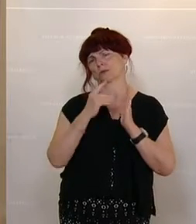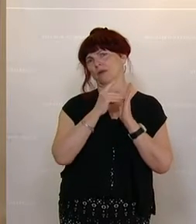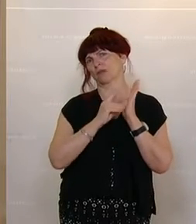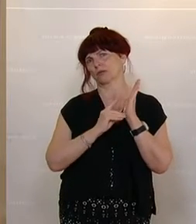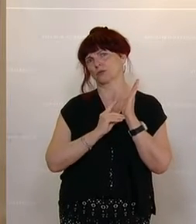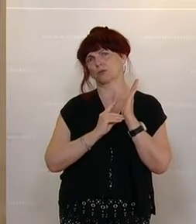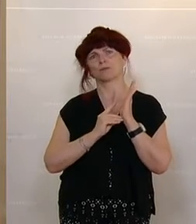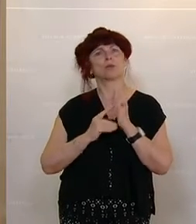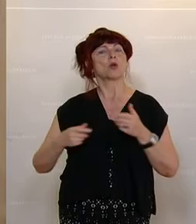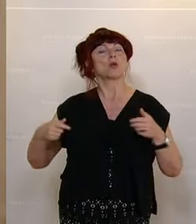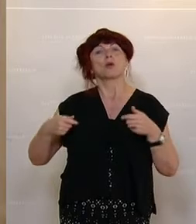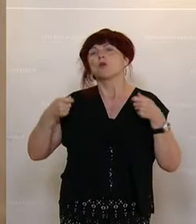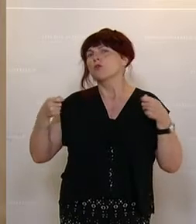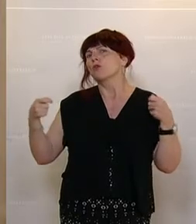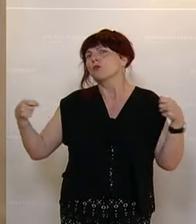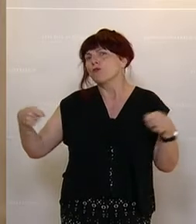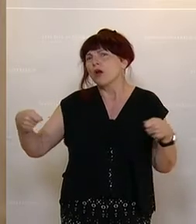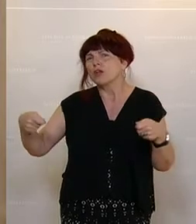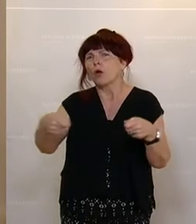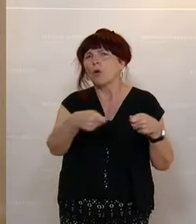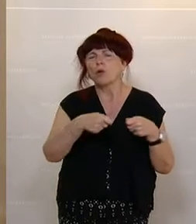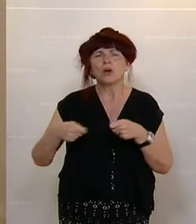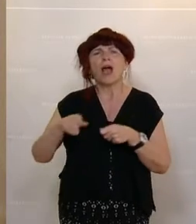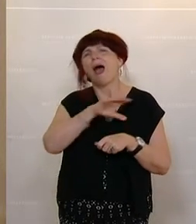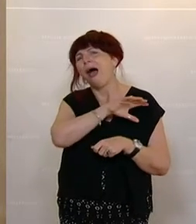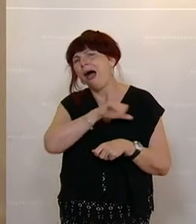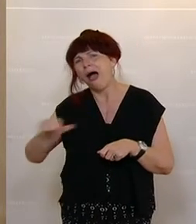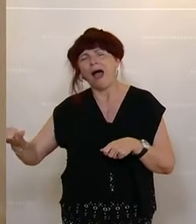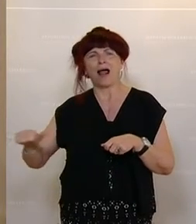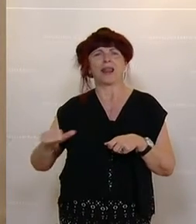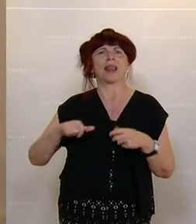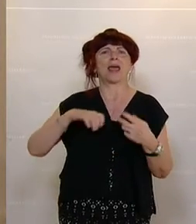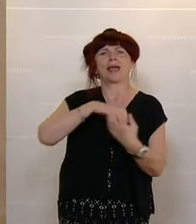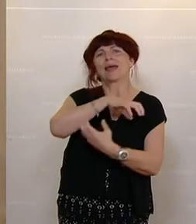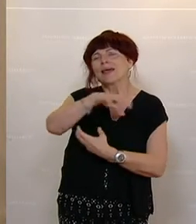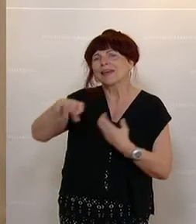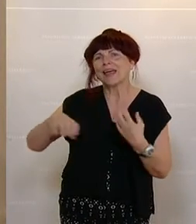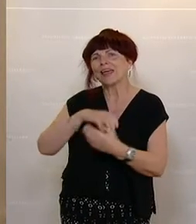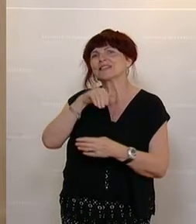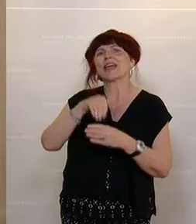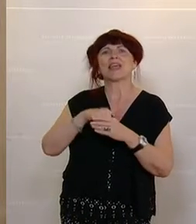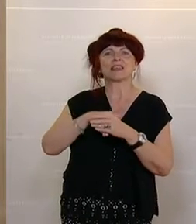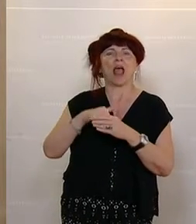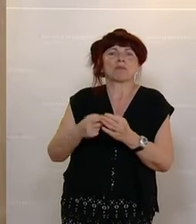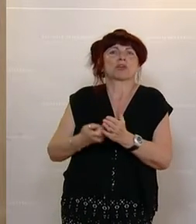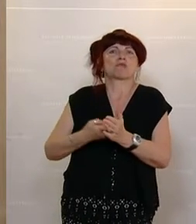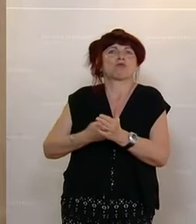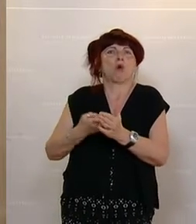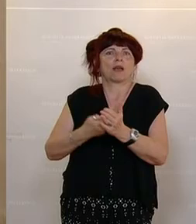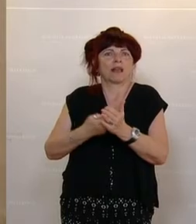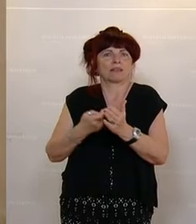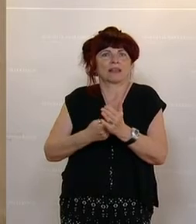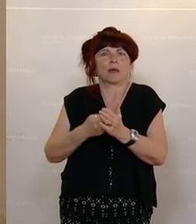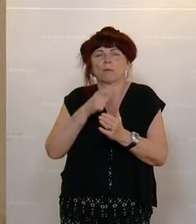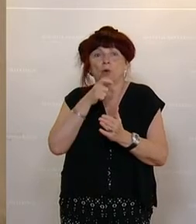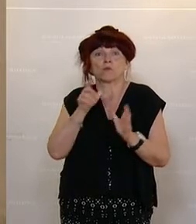Eine Förderung über alle die in der Krise geforderten Berufsgruppen ist weder budgetär machbar noch sinnvoll. Ein Gießkannenprinzip ist